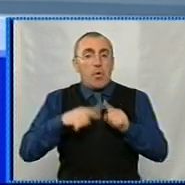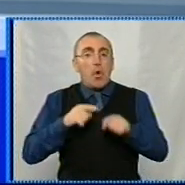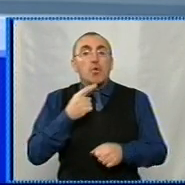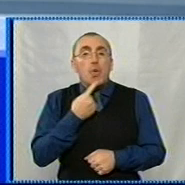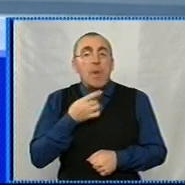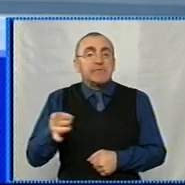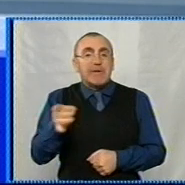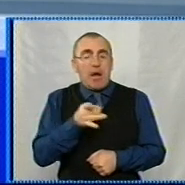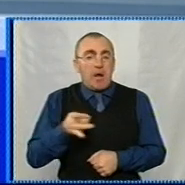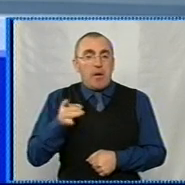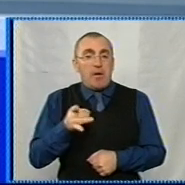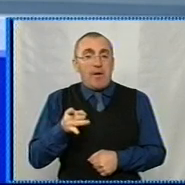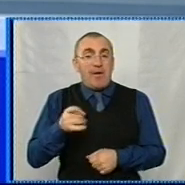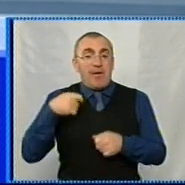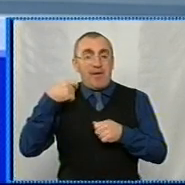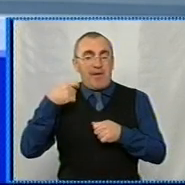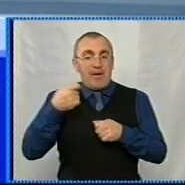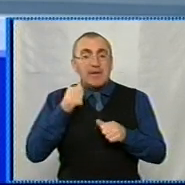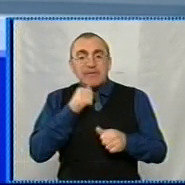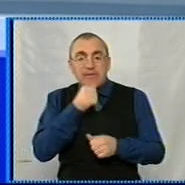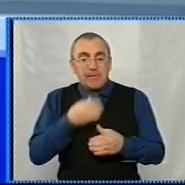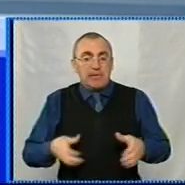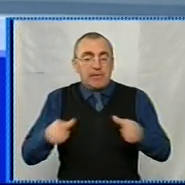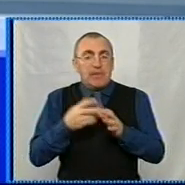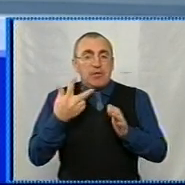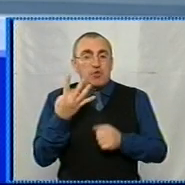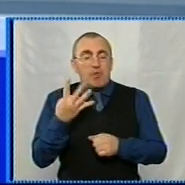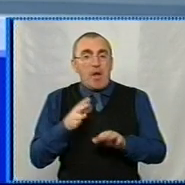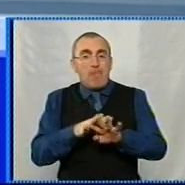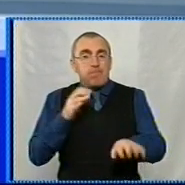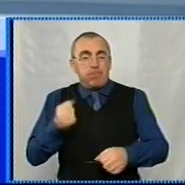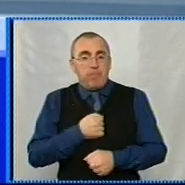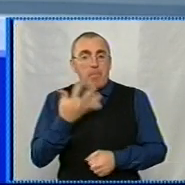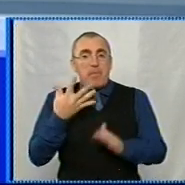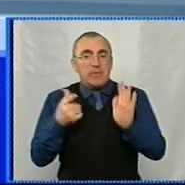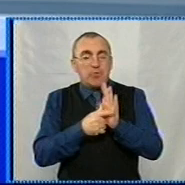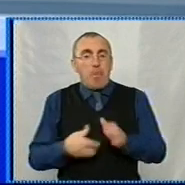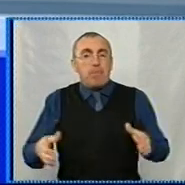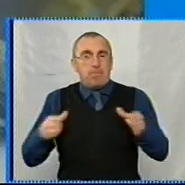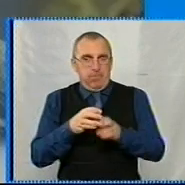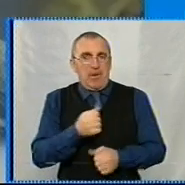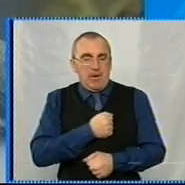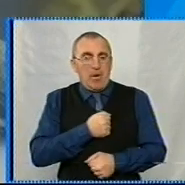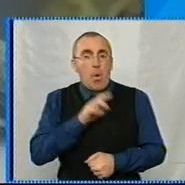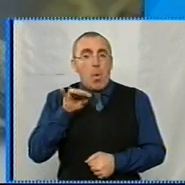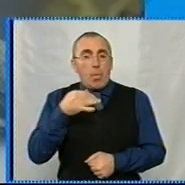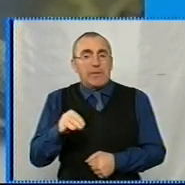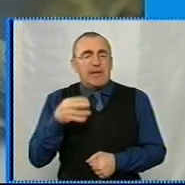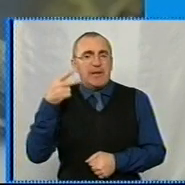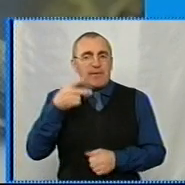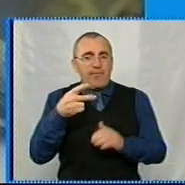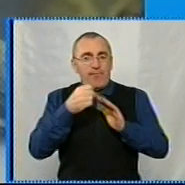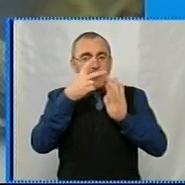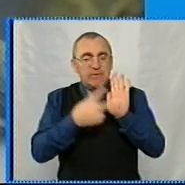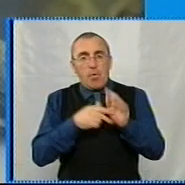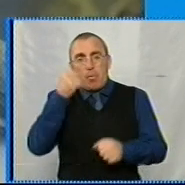Долинського району. Оператор відділення засекречено у зв'язку 34 батальйону 57 бригади. У лютому 2018